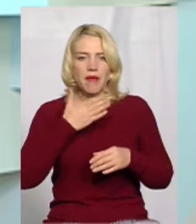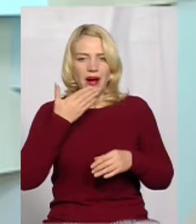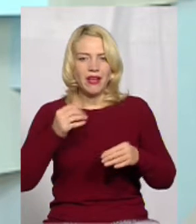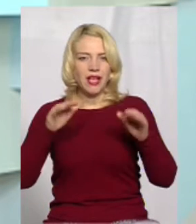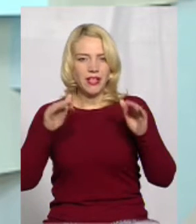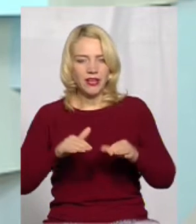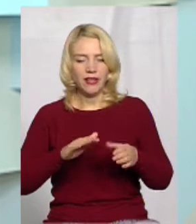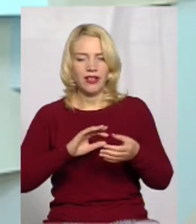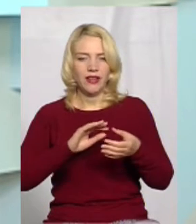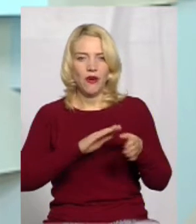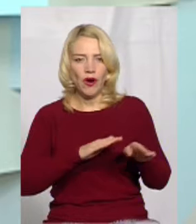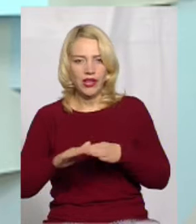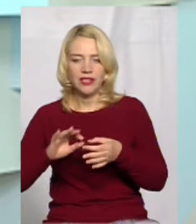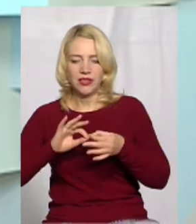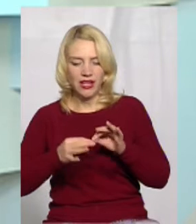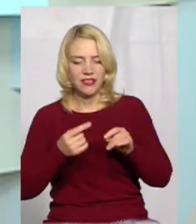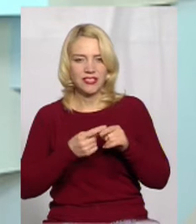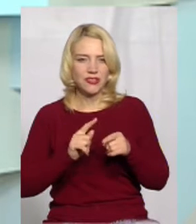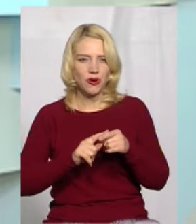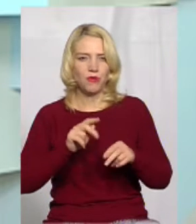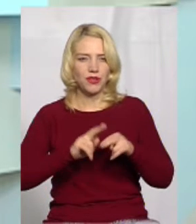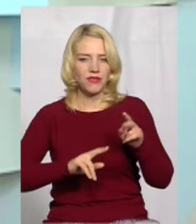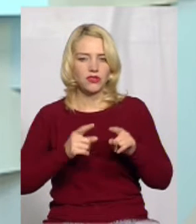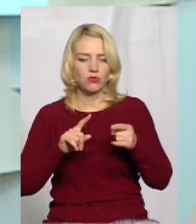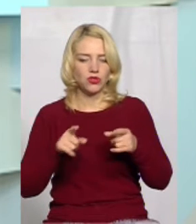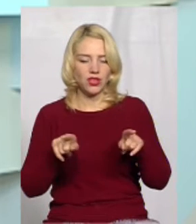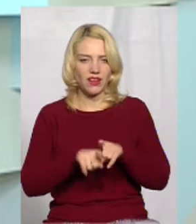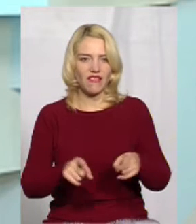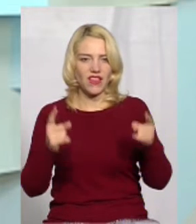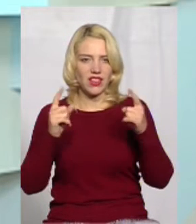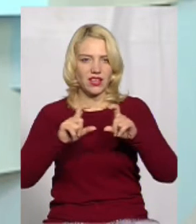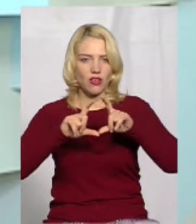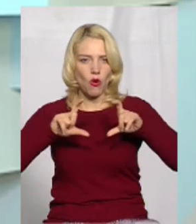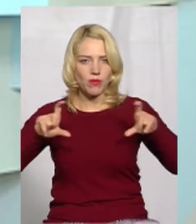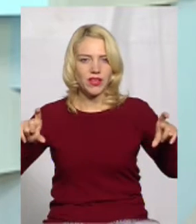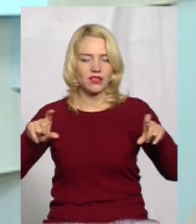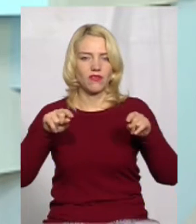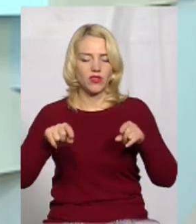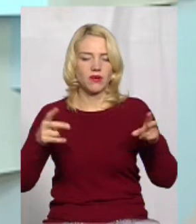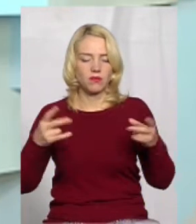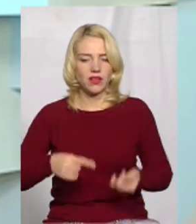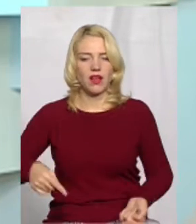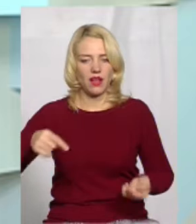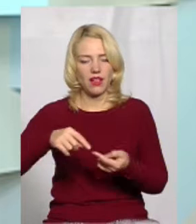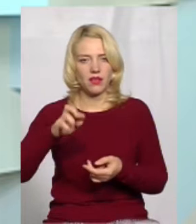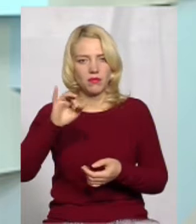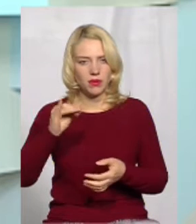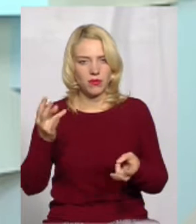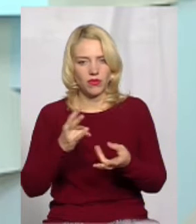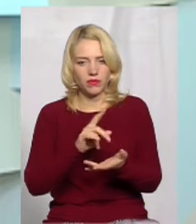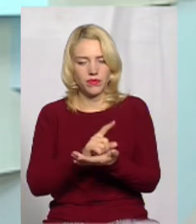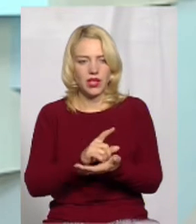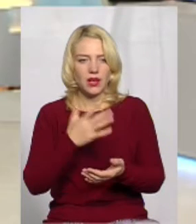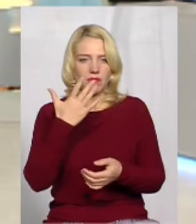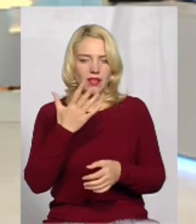категорії складності цього будівництва. Тому що такі великі об'єкти, вони підлягали би десь приблизно на той момент